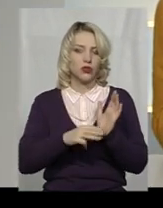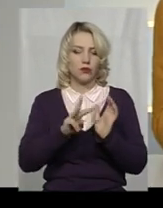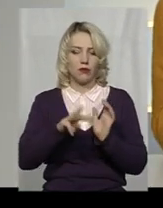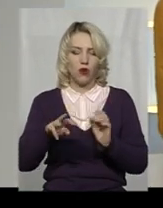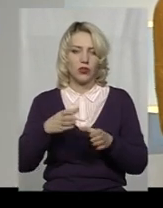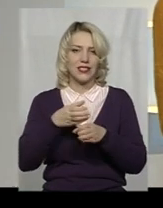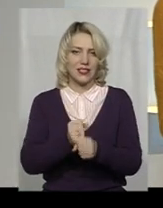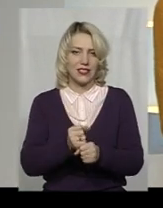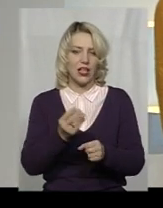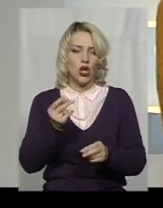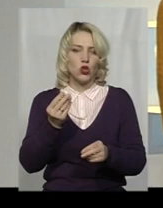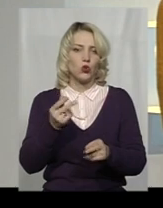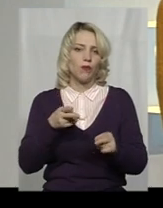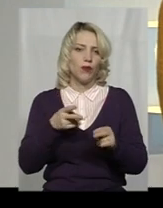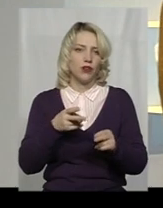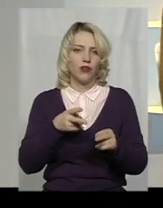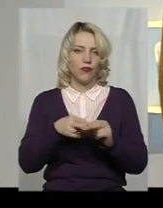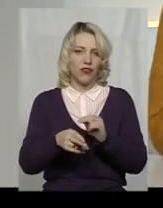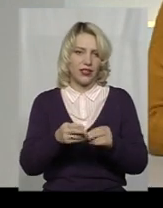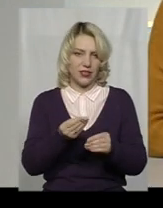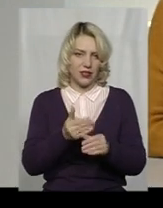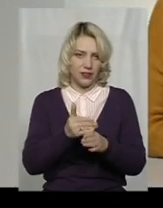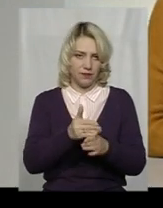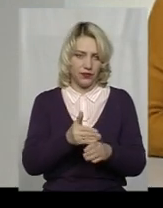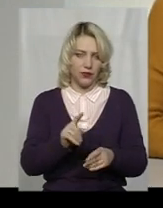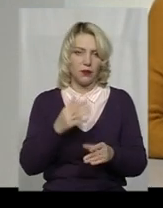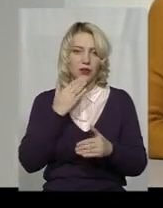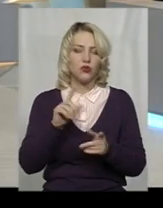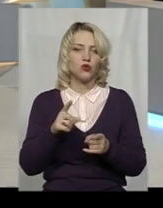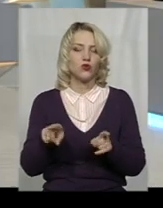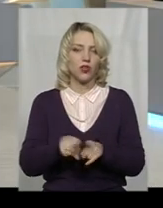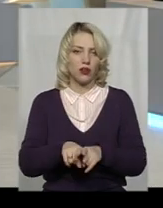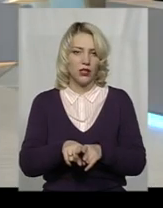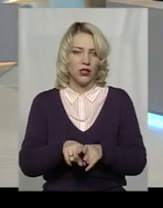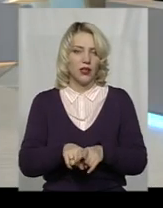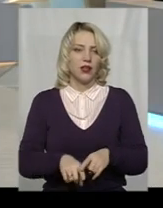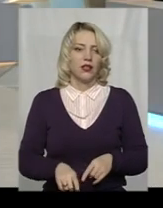зрізали субвенції. От чому так і хто їх зрізав, пане Сергій? Ну,